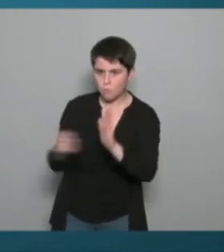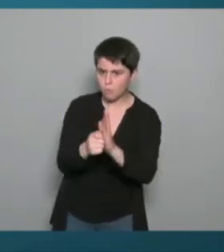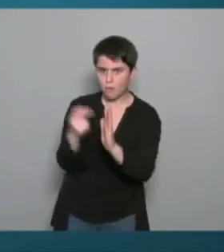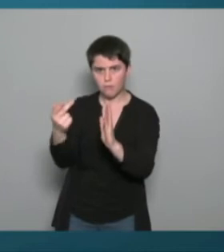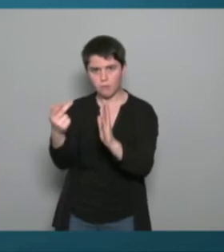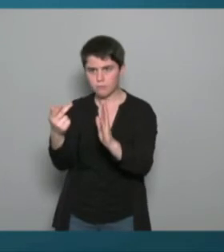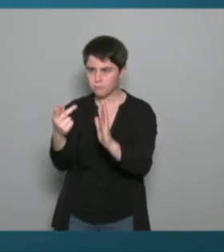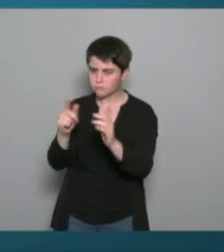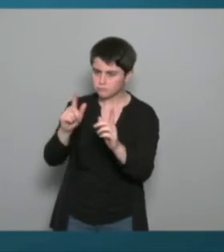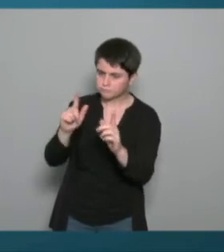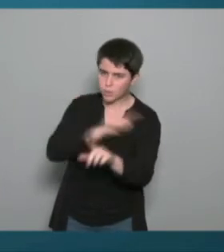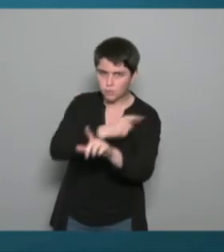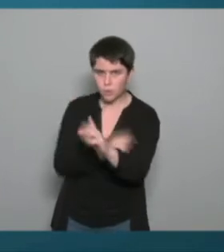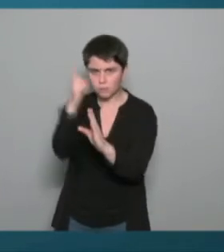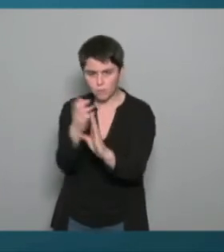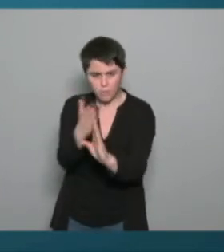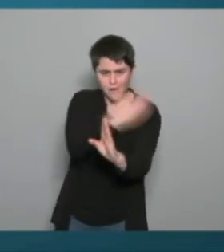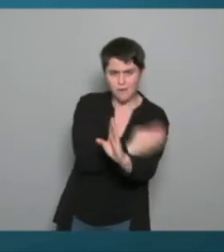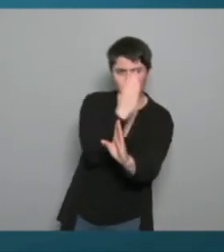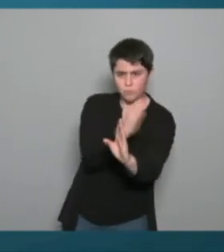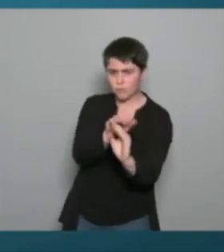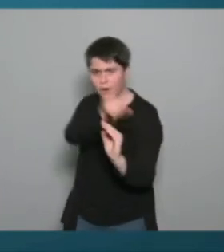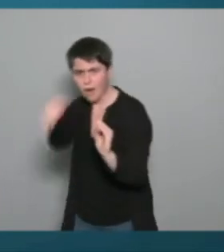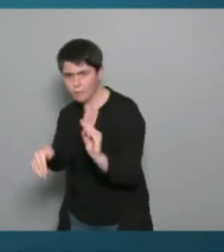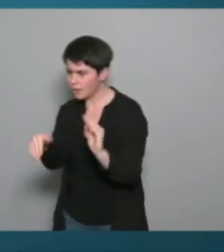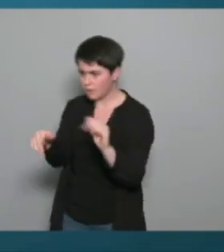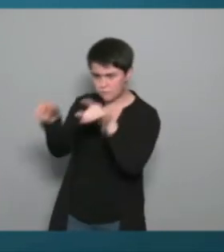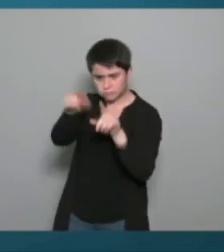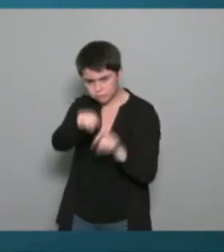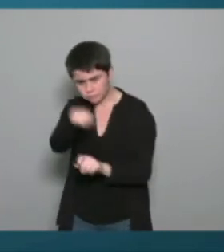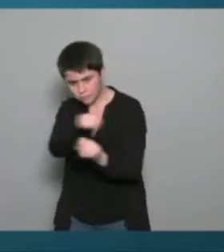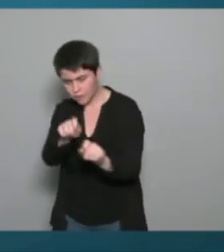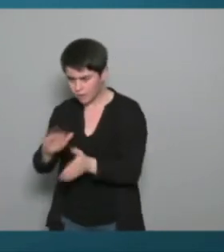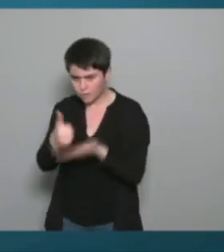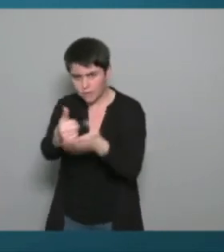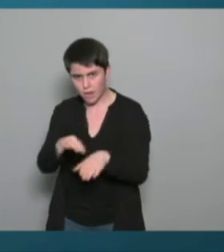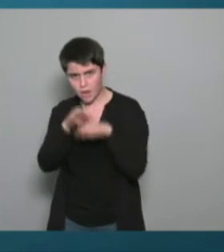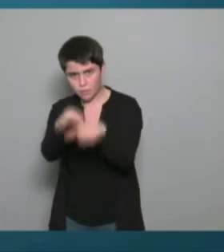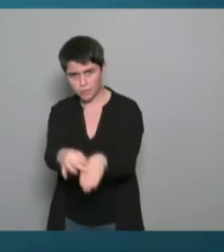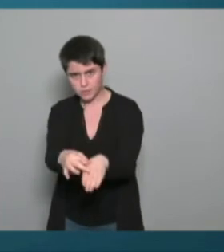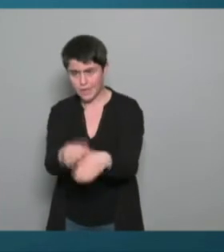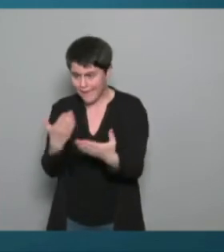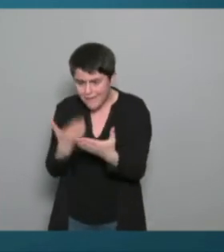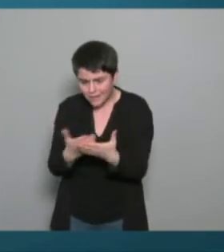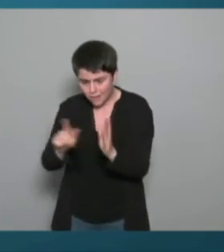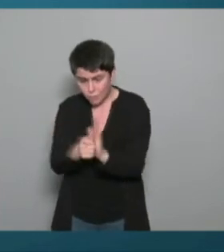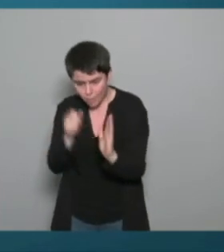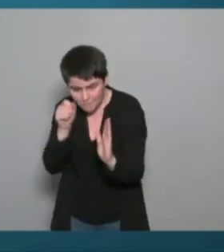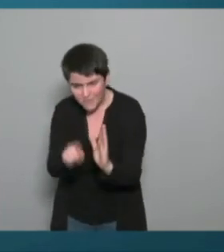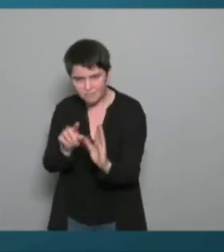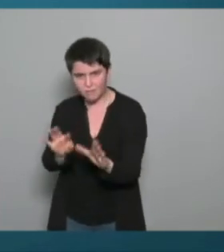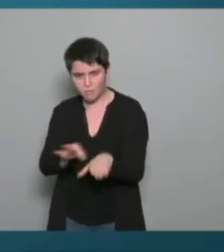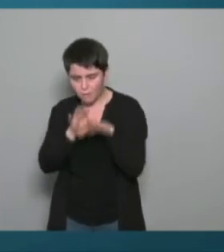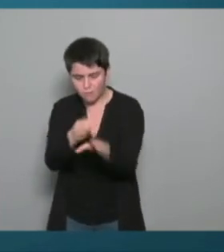Evangélina je pense qu'effectivement c'est vraiment là où il peut accompagner au mieux la personne on n pas forcément parlé de la